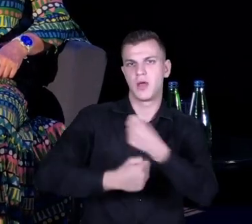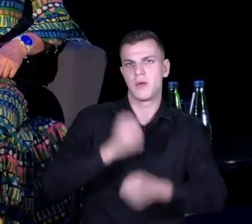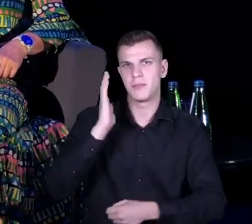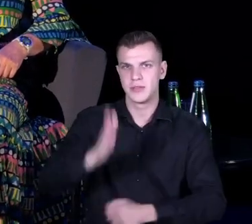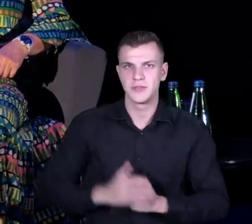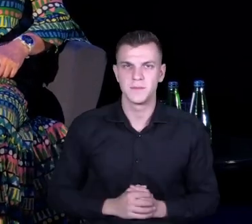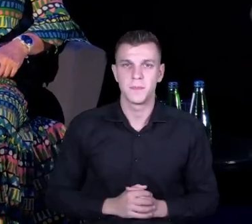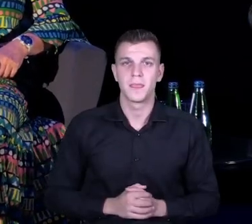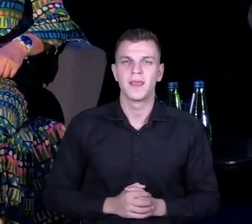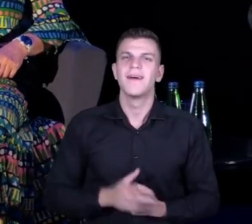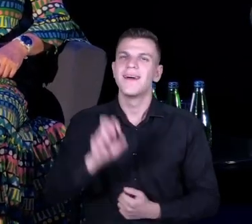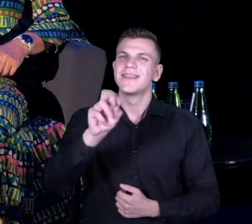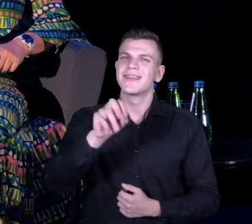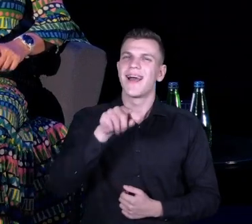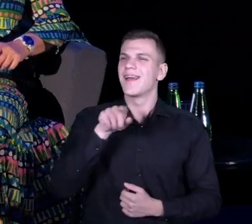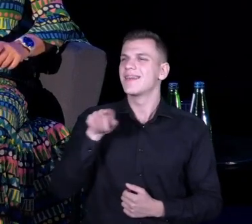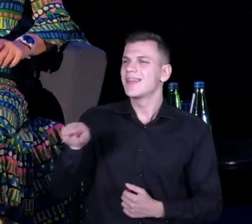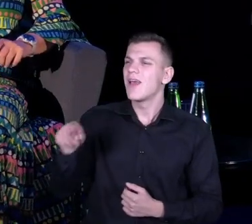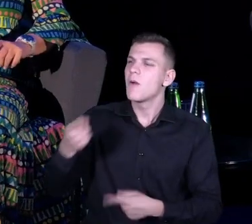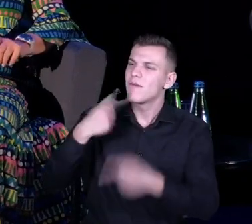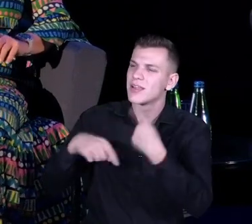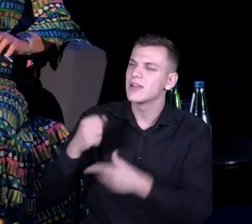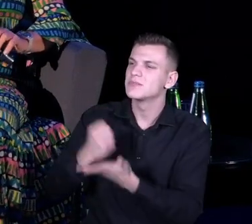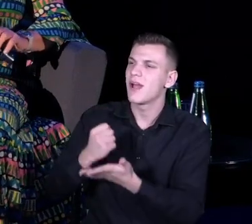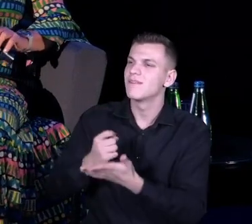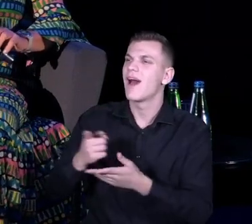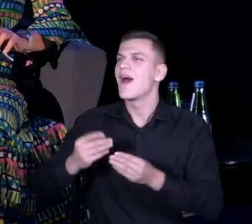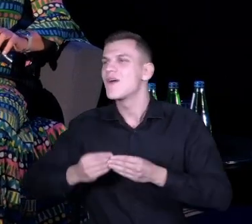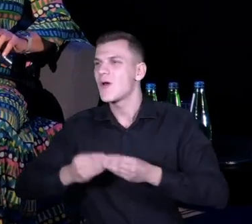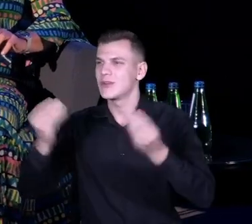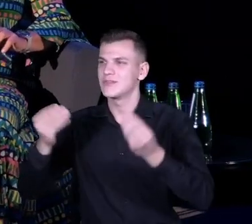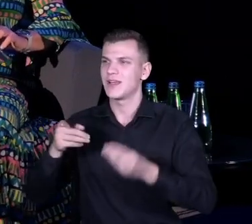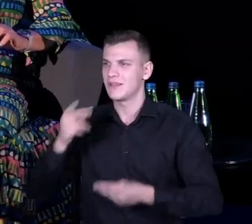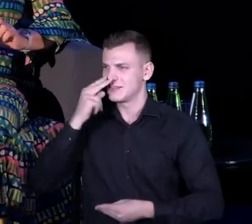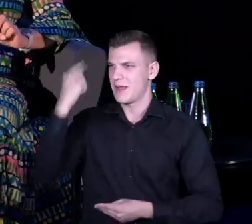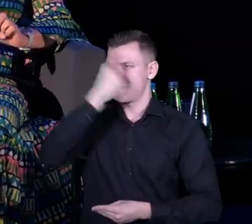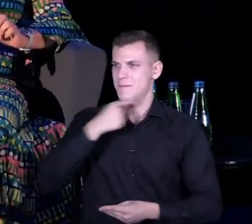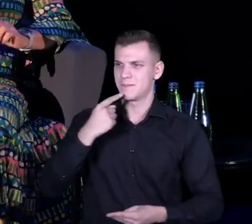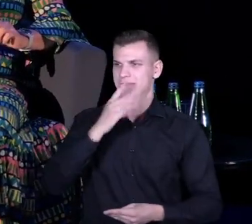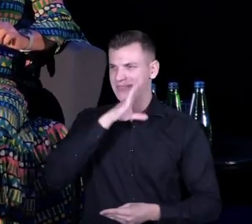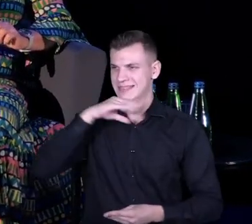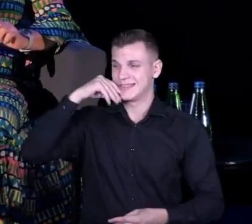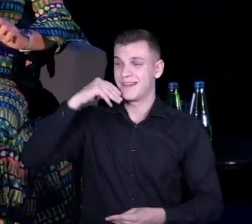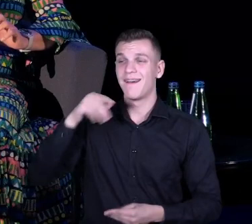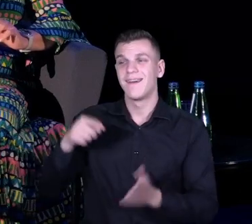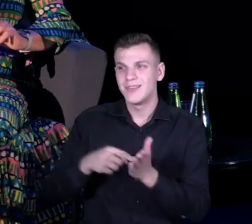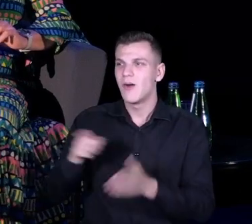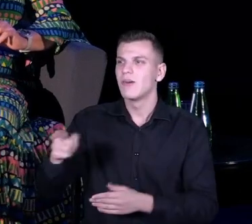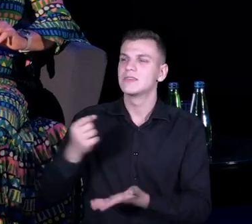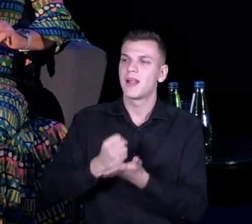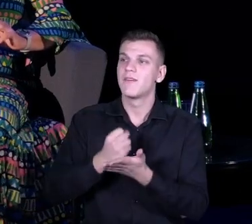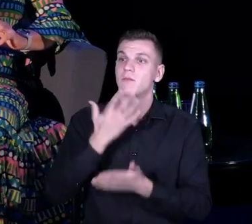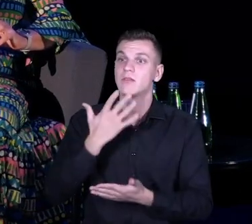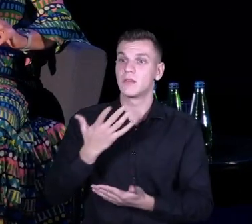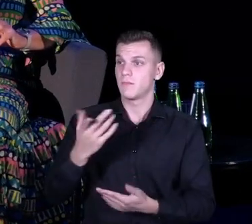rozwoju, to tak uśmiechałaś się aż z tej przyjemności, że towarzyszy rozwoju. myślę, że też jest ważne to, co powiedziałaś o tym zapraszaniu do rzeczy